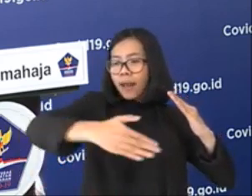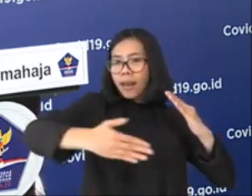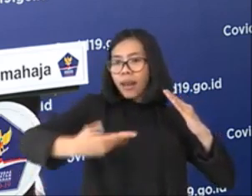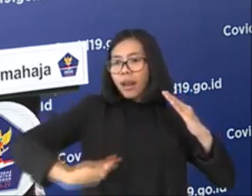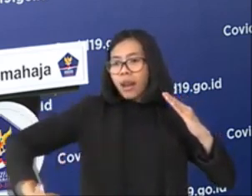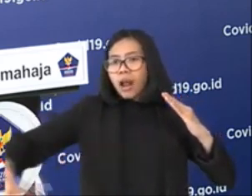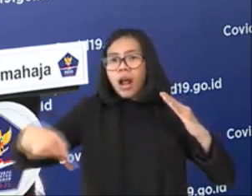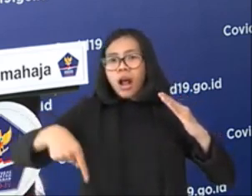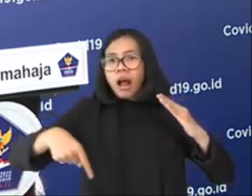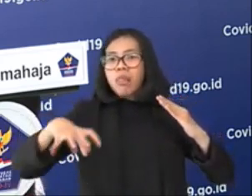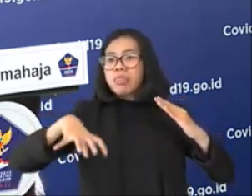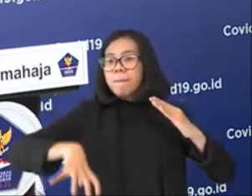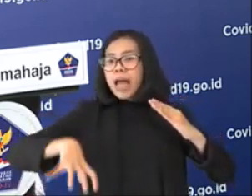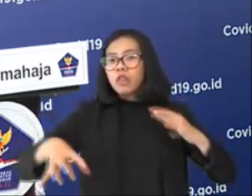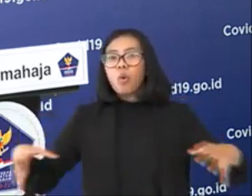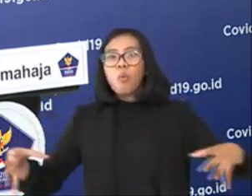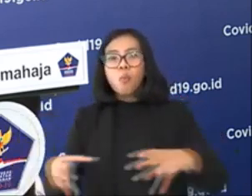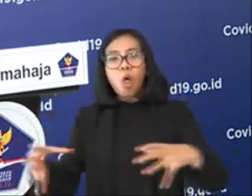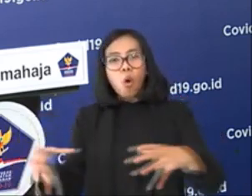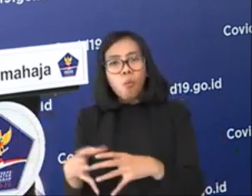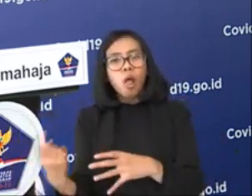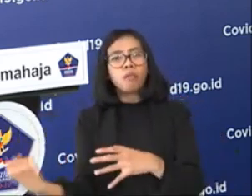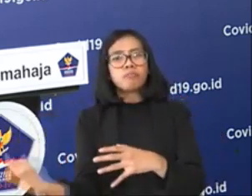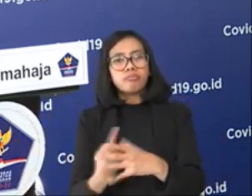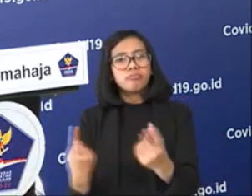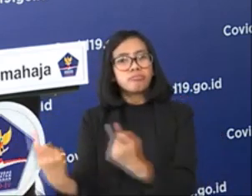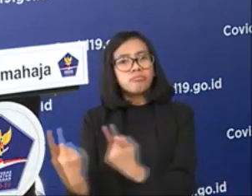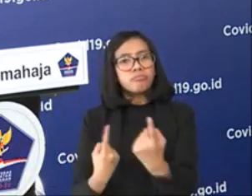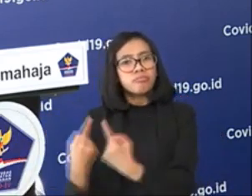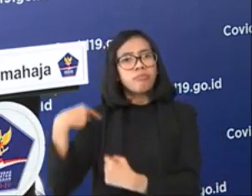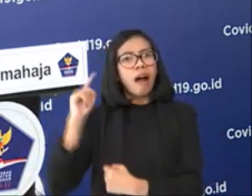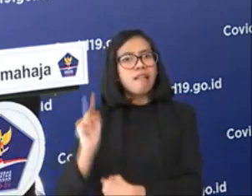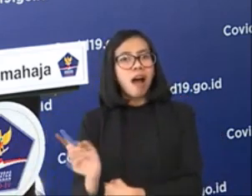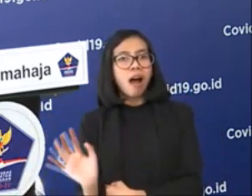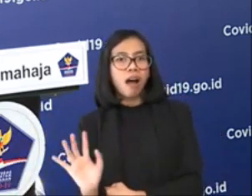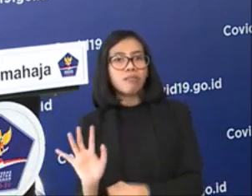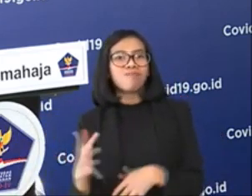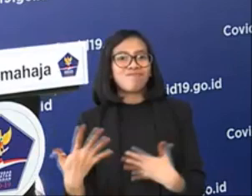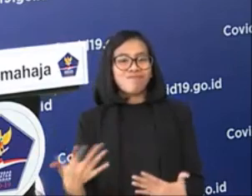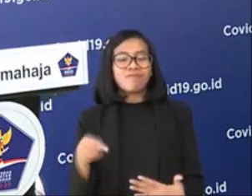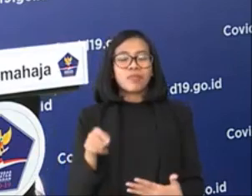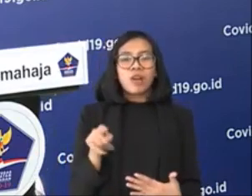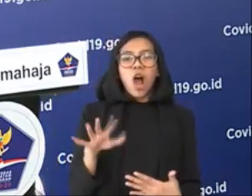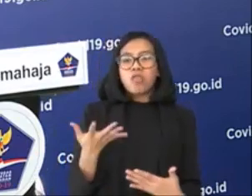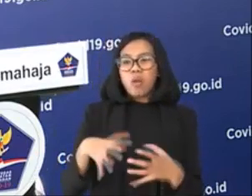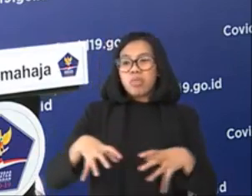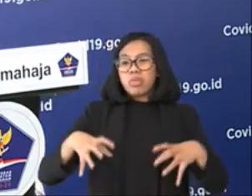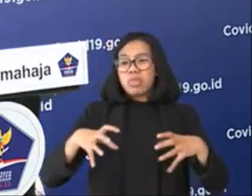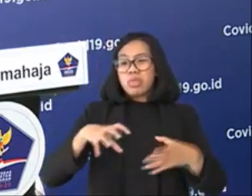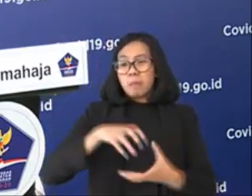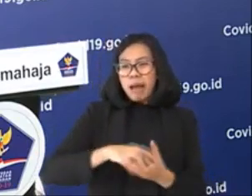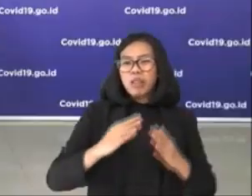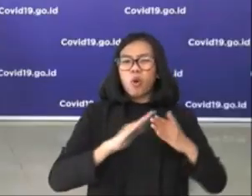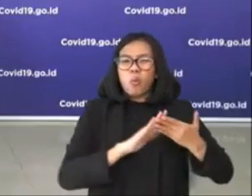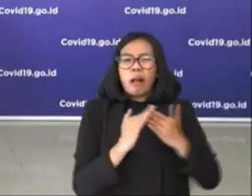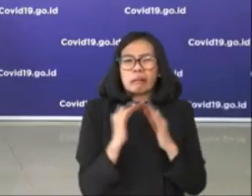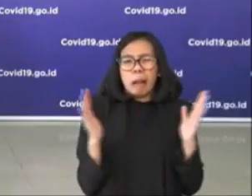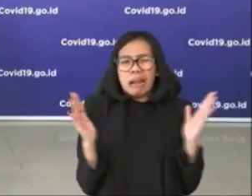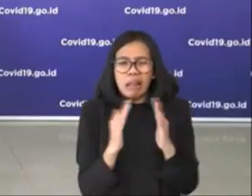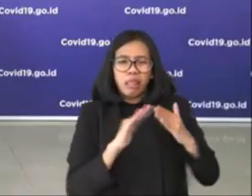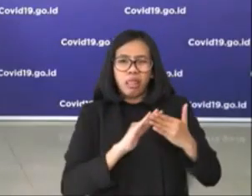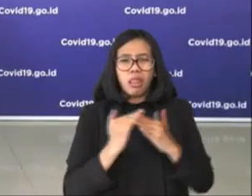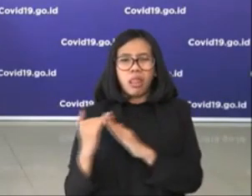atau titik berkumpul masyarakat banyak terkait dengan kawasan padat penduduk dan sebagainya.